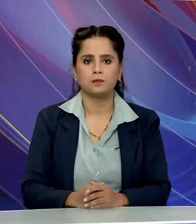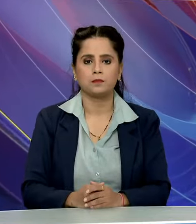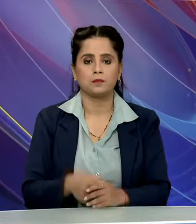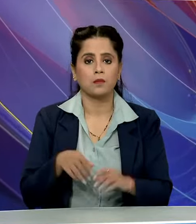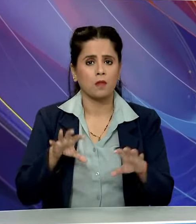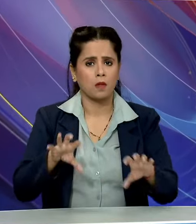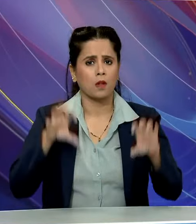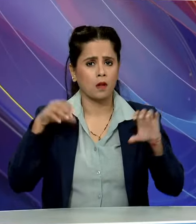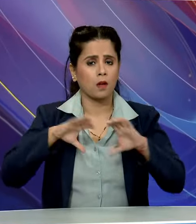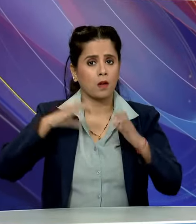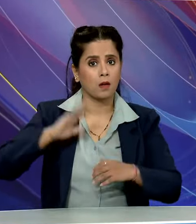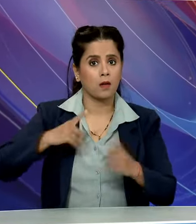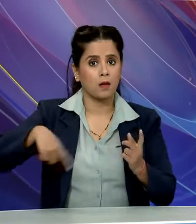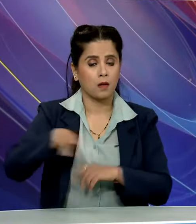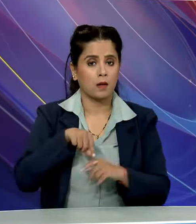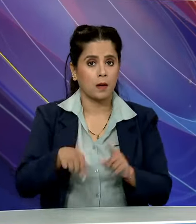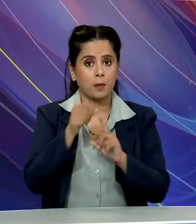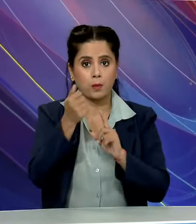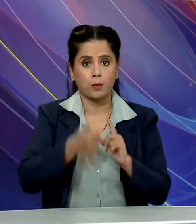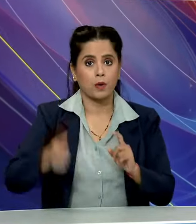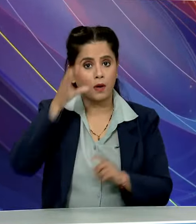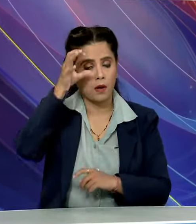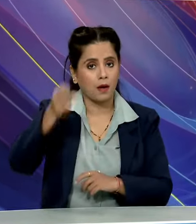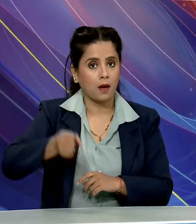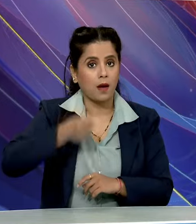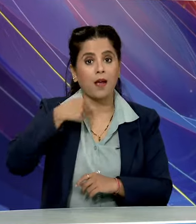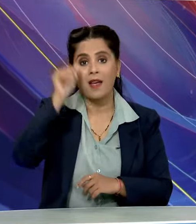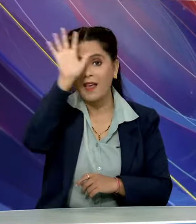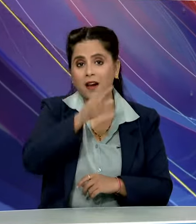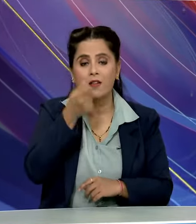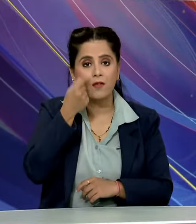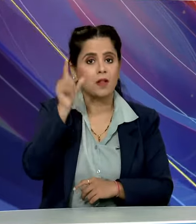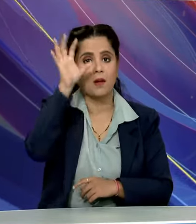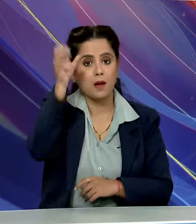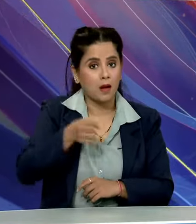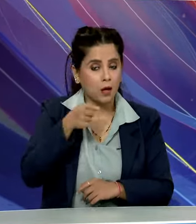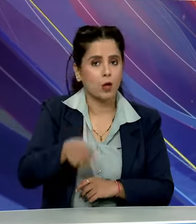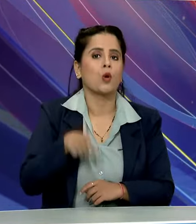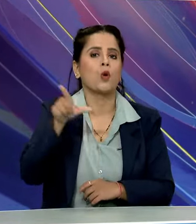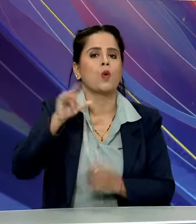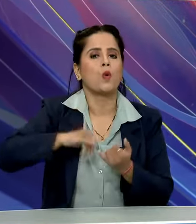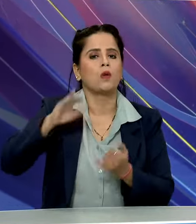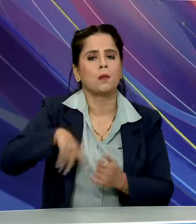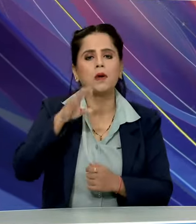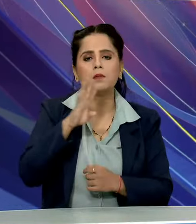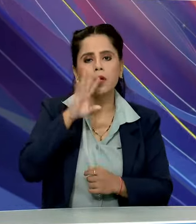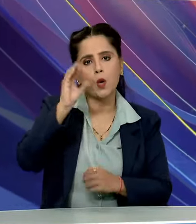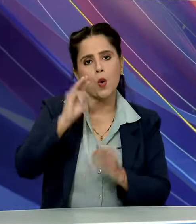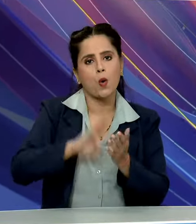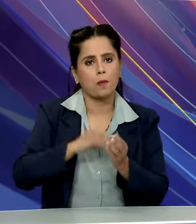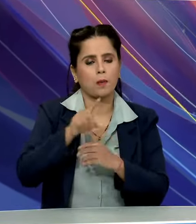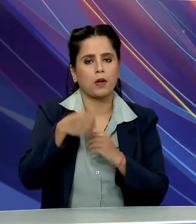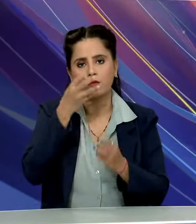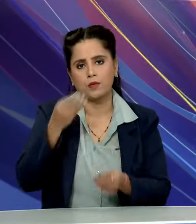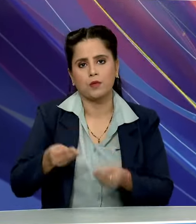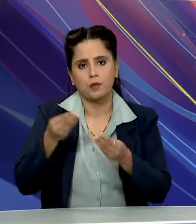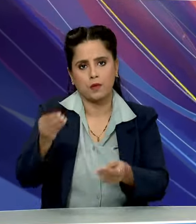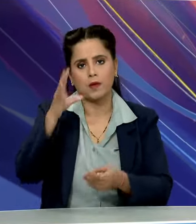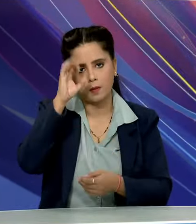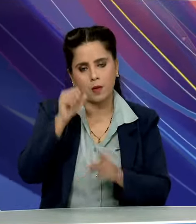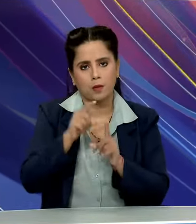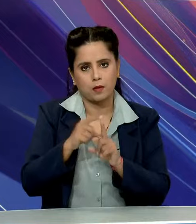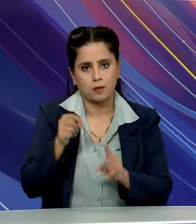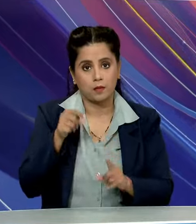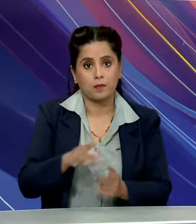सम्विधान सदन में राश्ट्रपता महात्मा गांधी को लोकसभा स्पेकर ओम बिरलानी श्रिधांजली दी इस मौके पर केंडरी